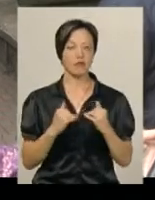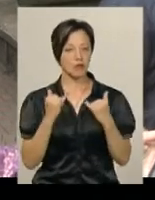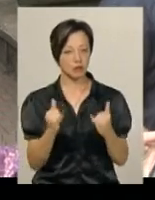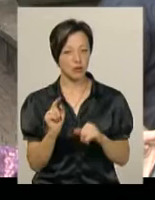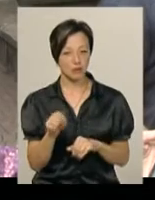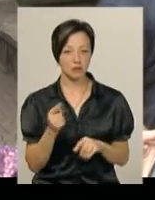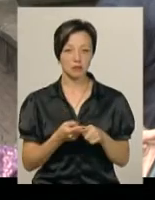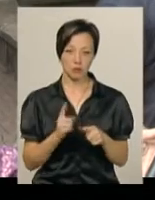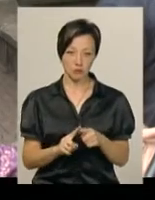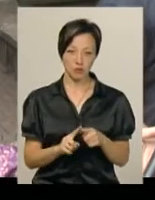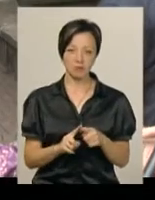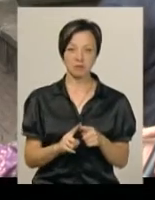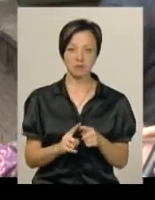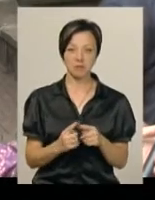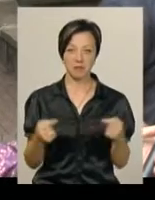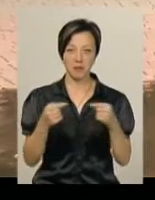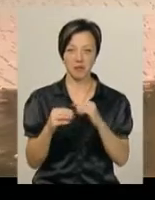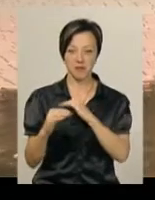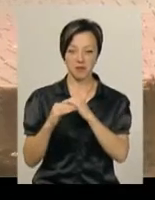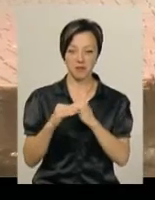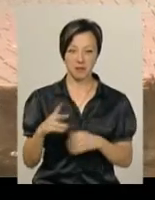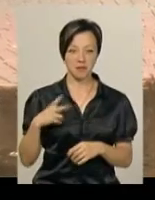його. І тому він тримається на відповідному рівні.